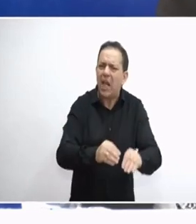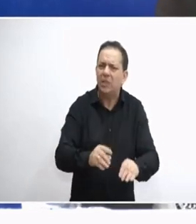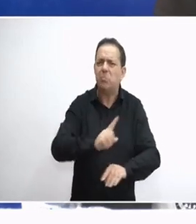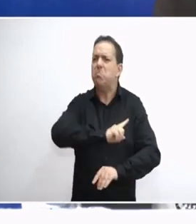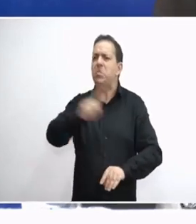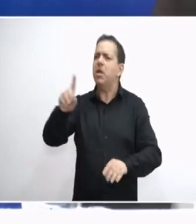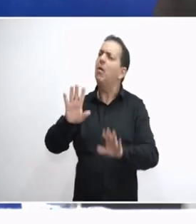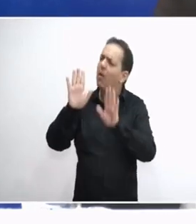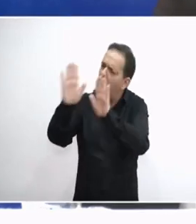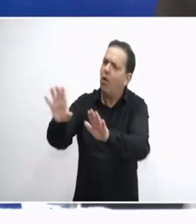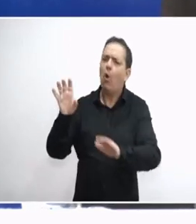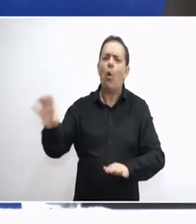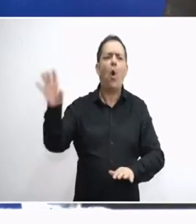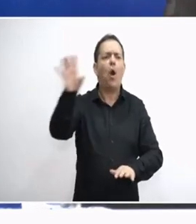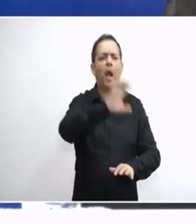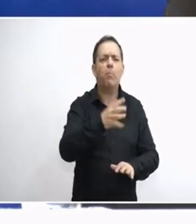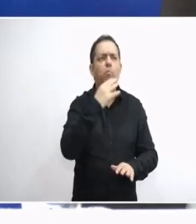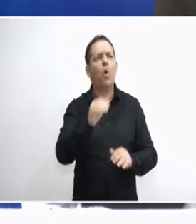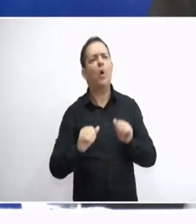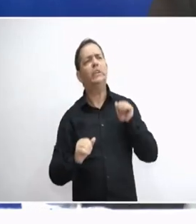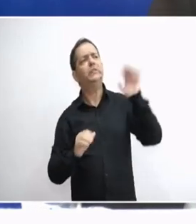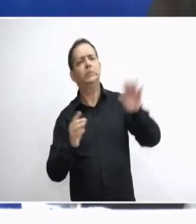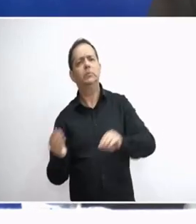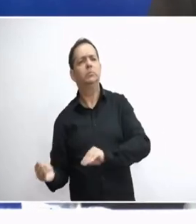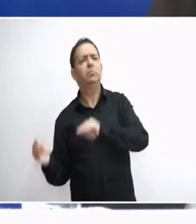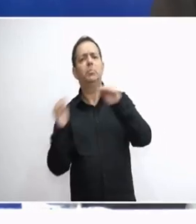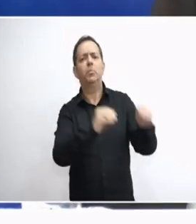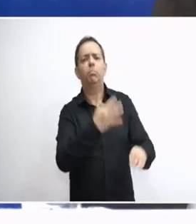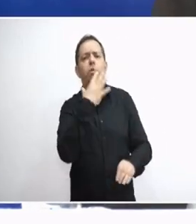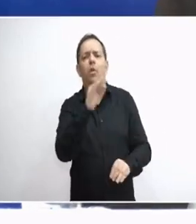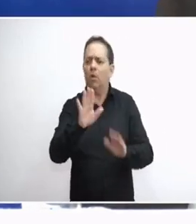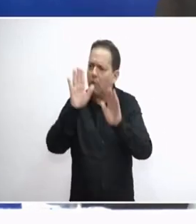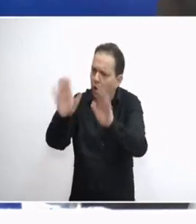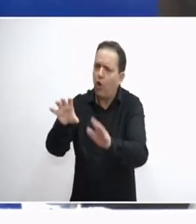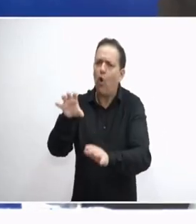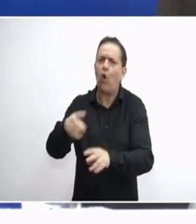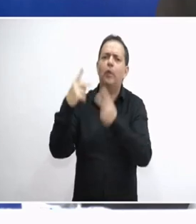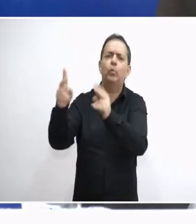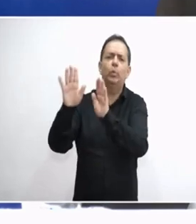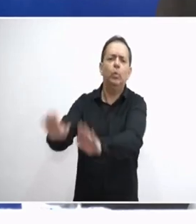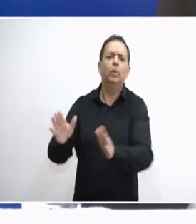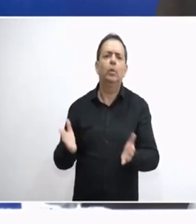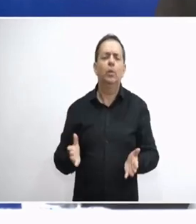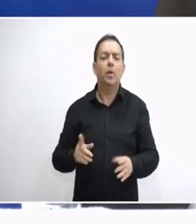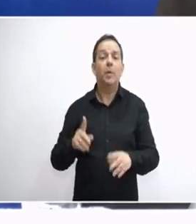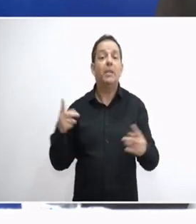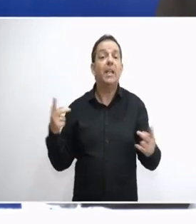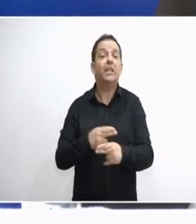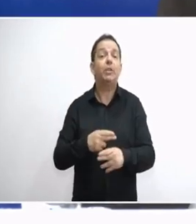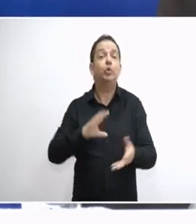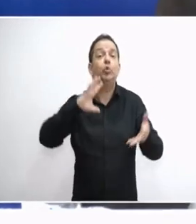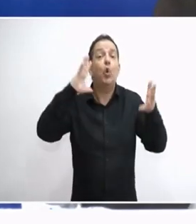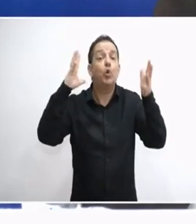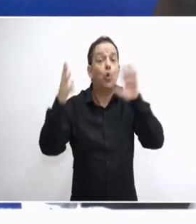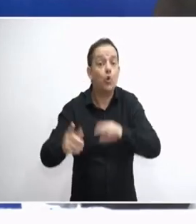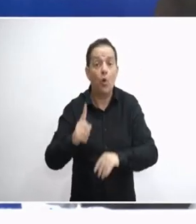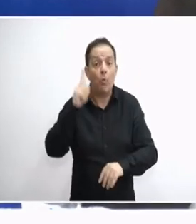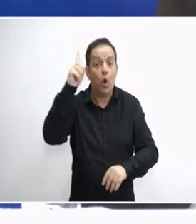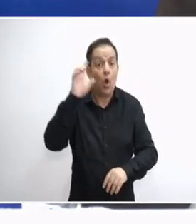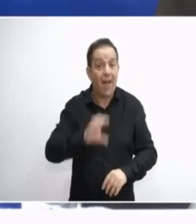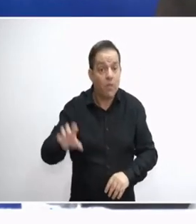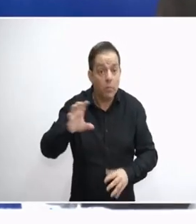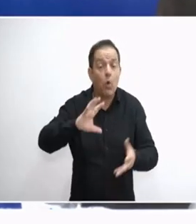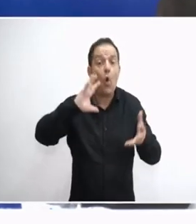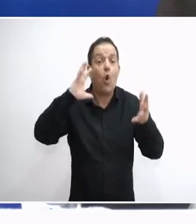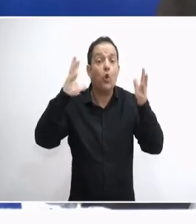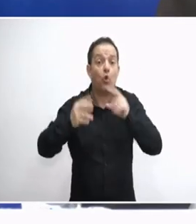να φύγει από τη χώρα του και να κάνει το ξένο σε μια άλλη χώρα. Αυτό θα πρέπει να σταματήσει και είναι πλανητικό θέμα και όχι μόνο της Ευρώπης.